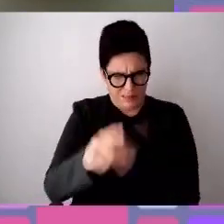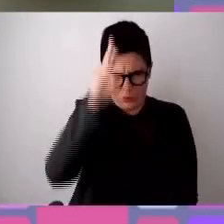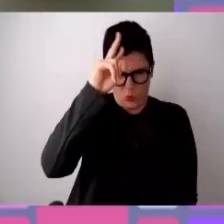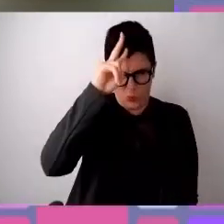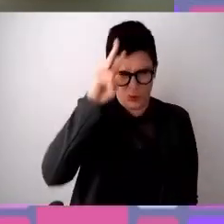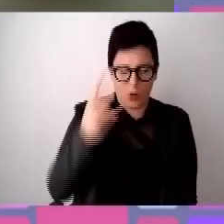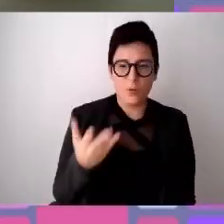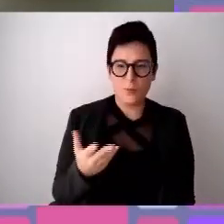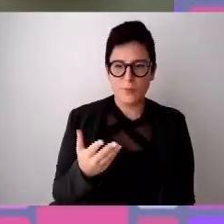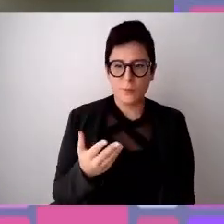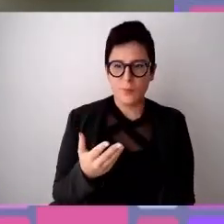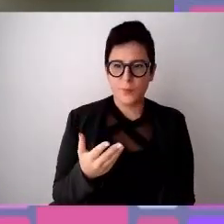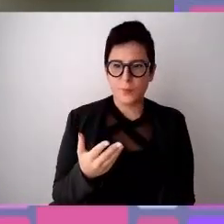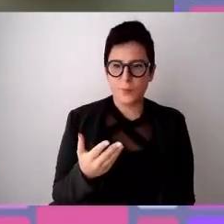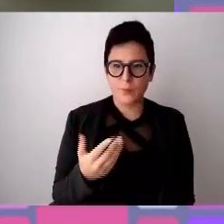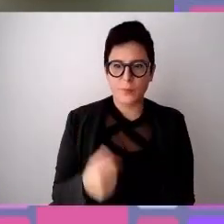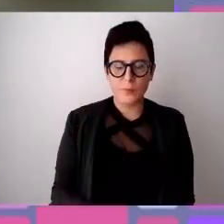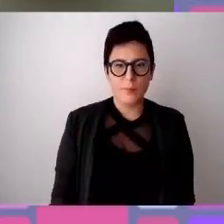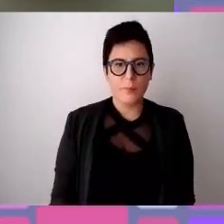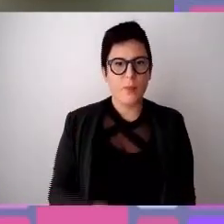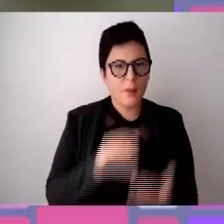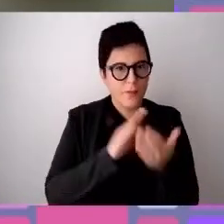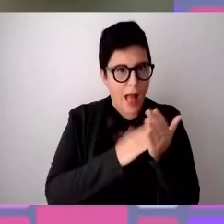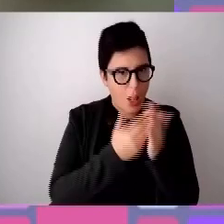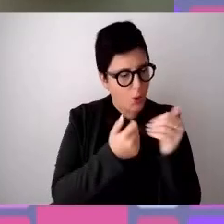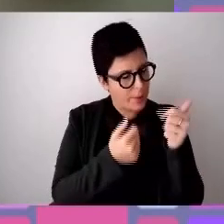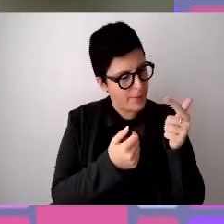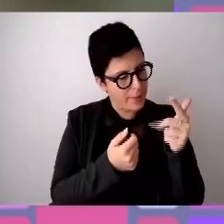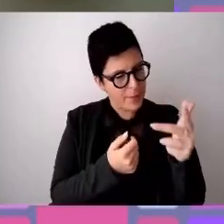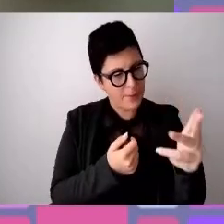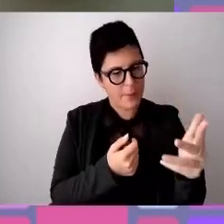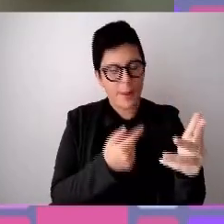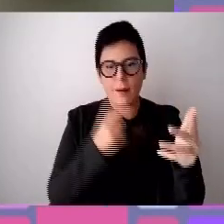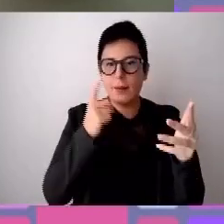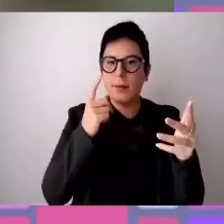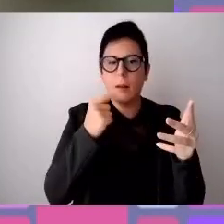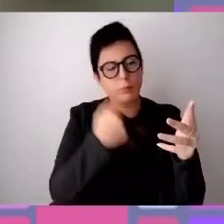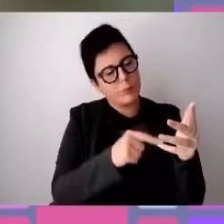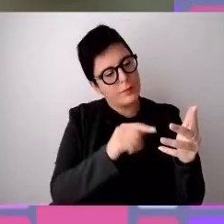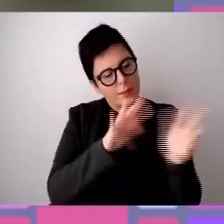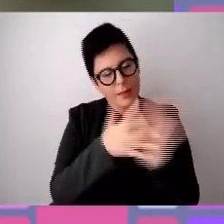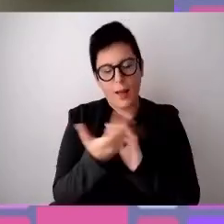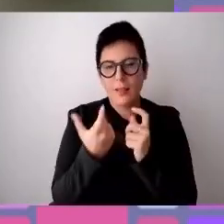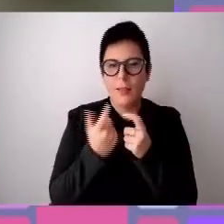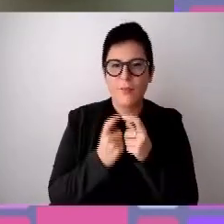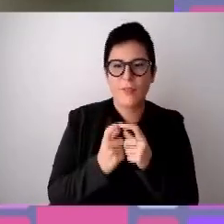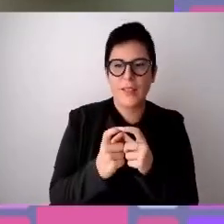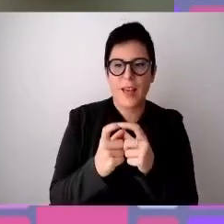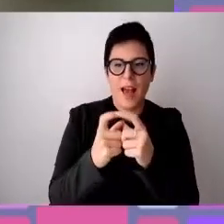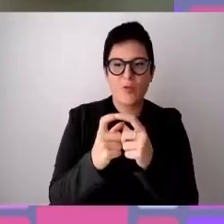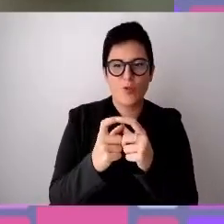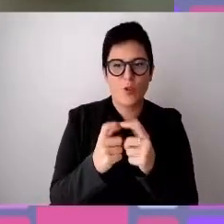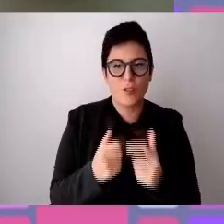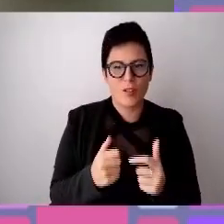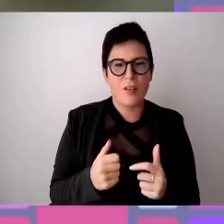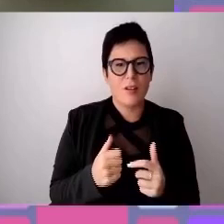detto che i valori sono questi, puoi farlo concretamente e può diventare un viaggio e per diventare questo viaggio ci vuole